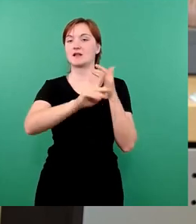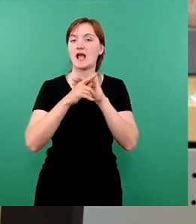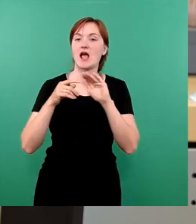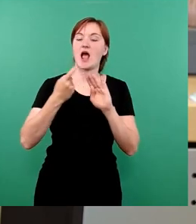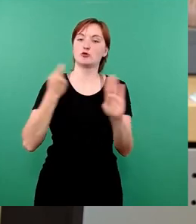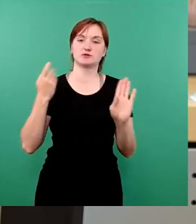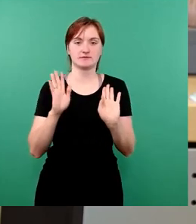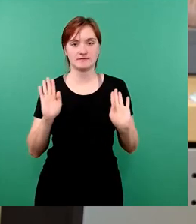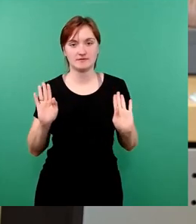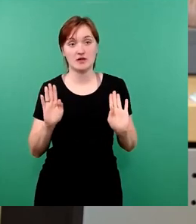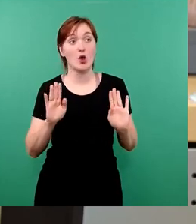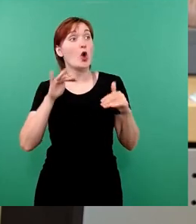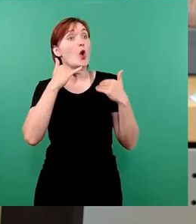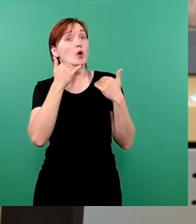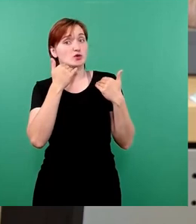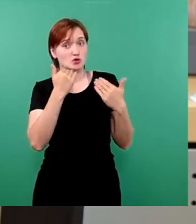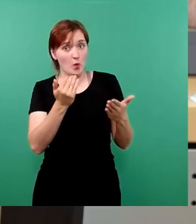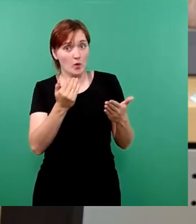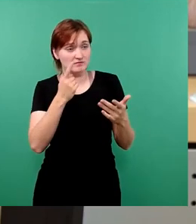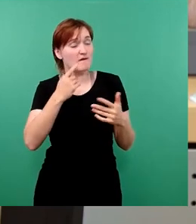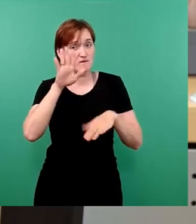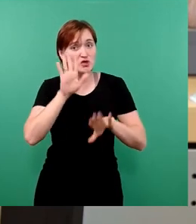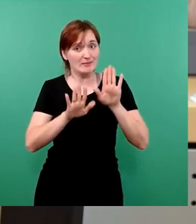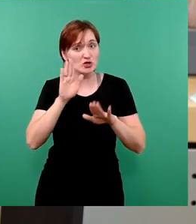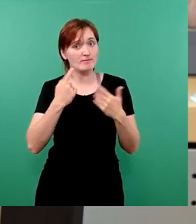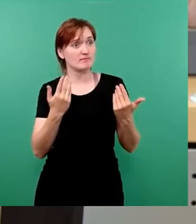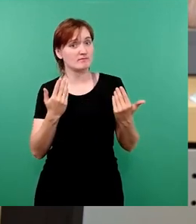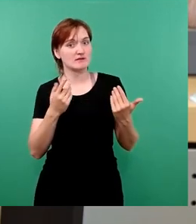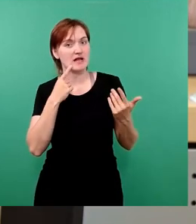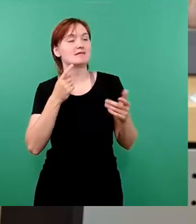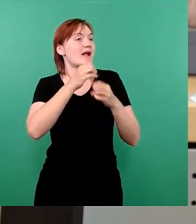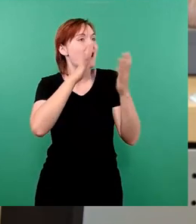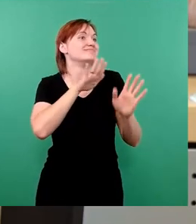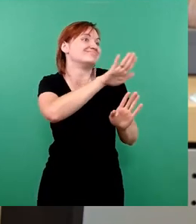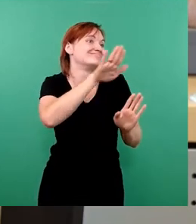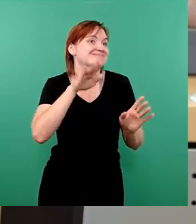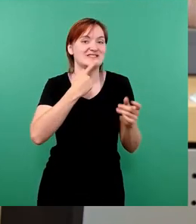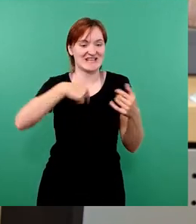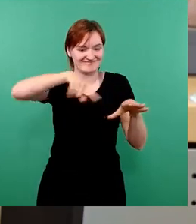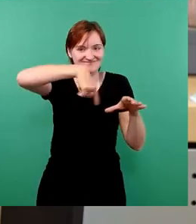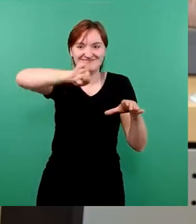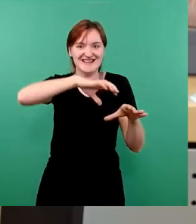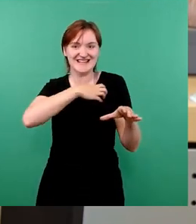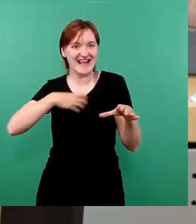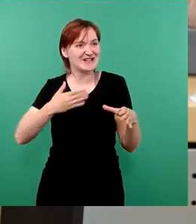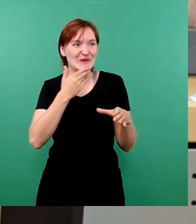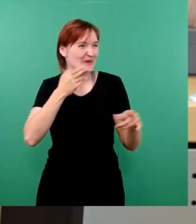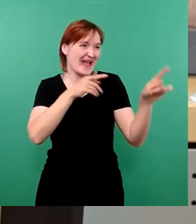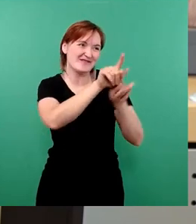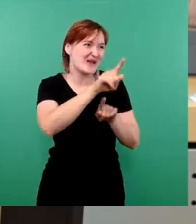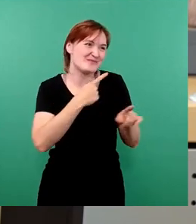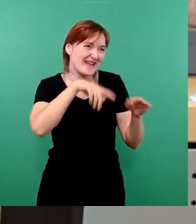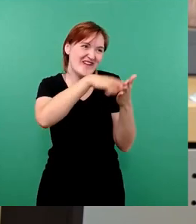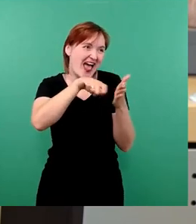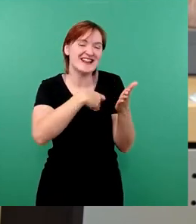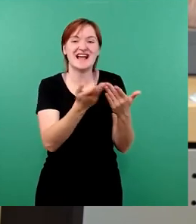wenn Sie das jetzt hier reinstimmen wollen, dann tun Sie natürlich Ihr Klientel, weil in der Kernstadt haben Sie ja keine Wähler mehr, bedienen. Aber